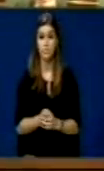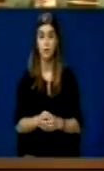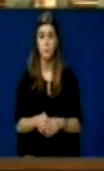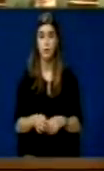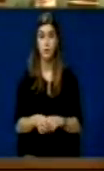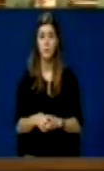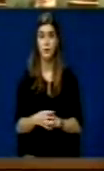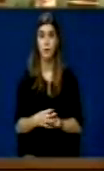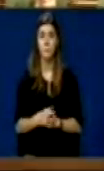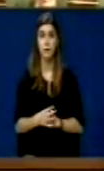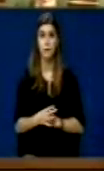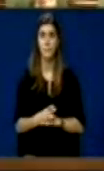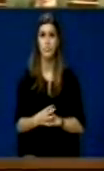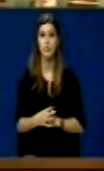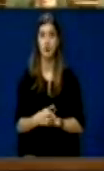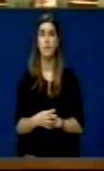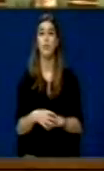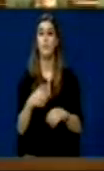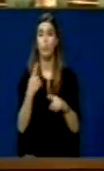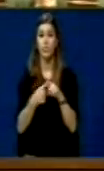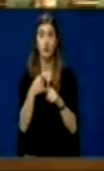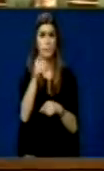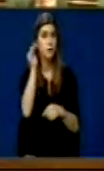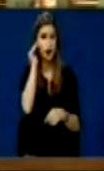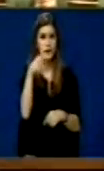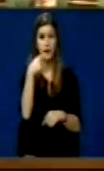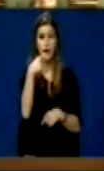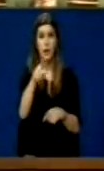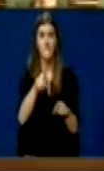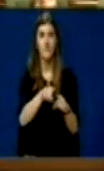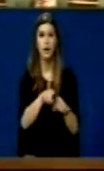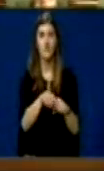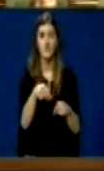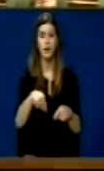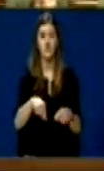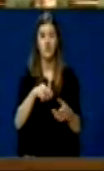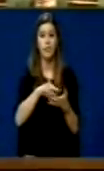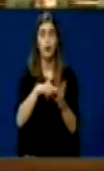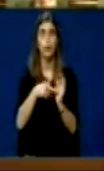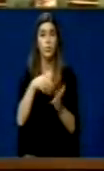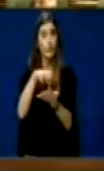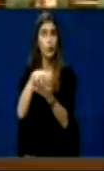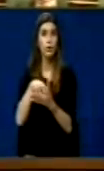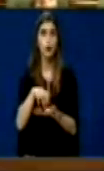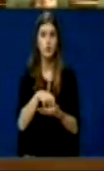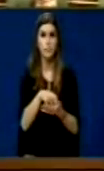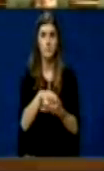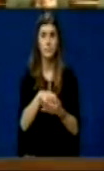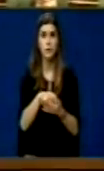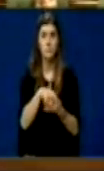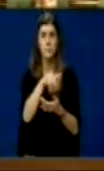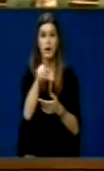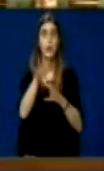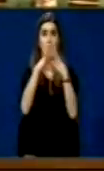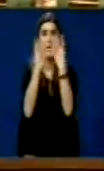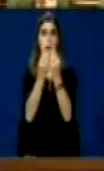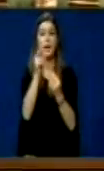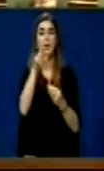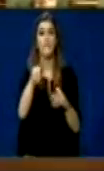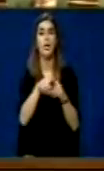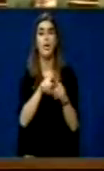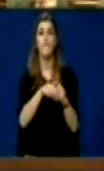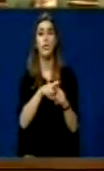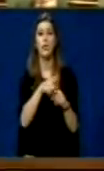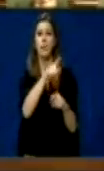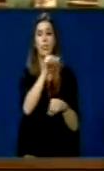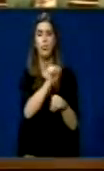Dhe po ashtu, zotëi Ministrë ju thatë që nuk ka parti politike që nuk ju ka prëmtuar amnistit